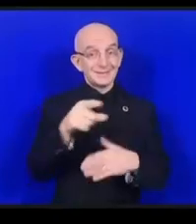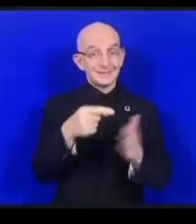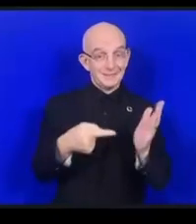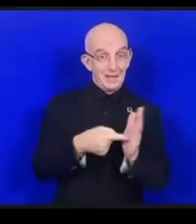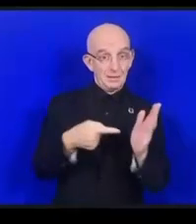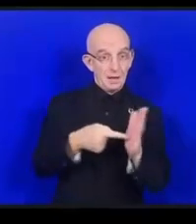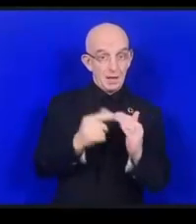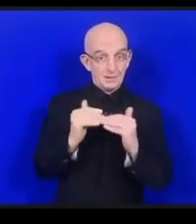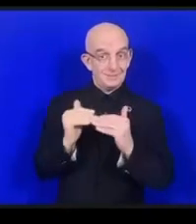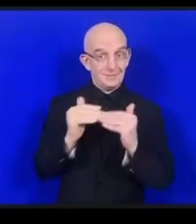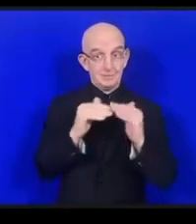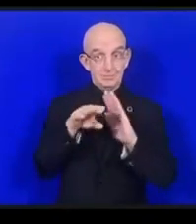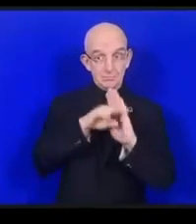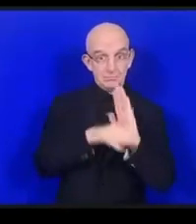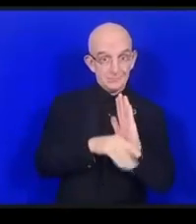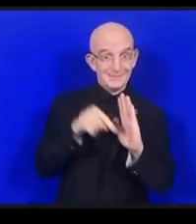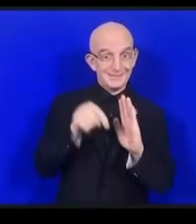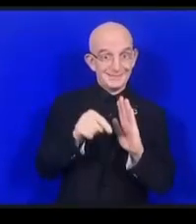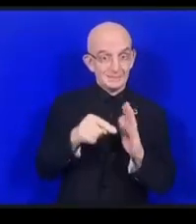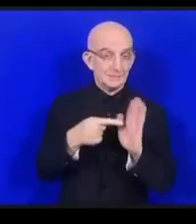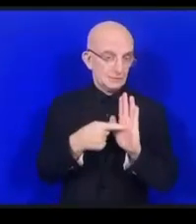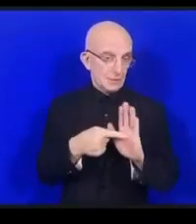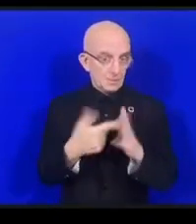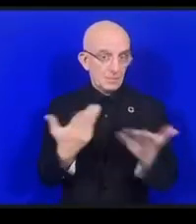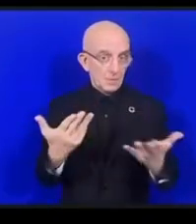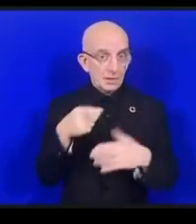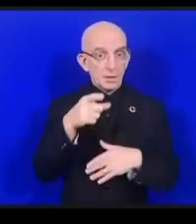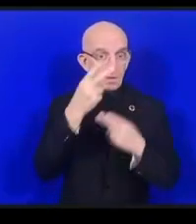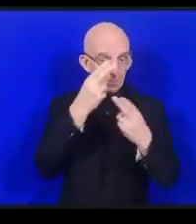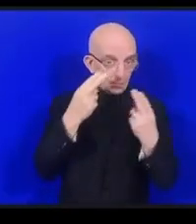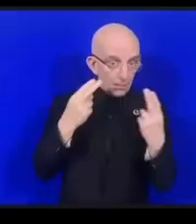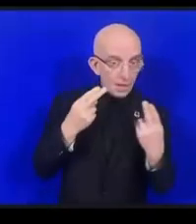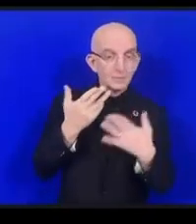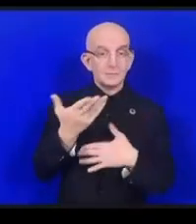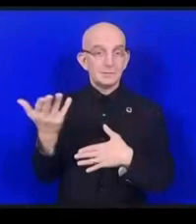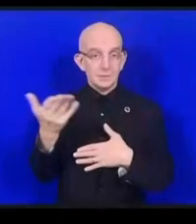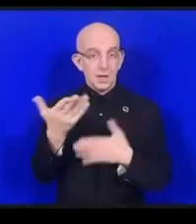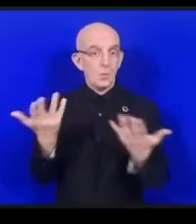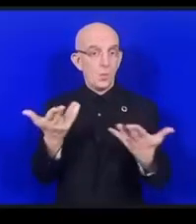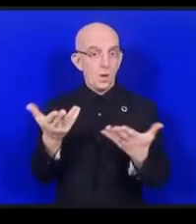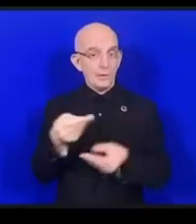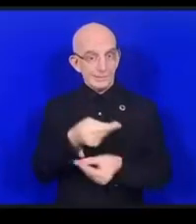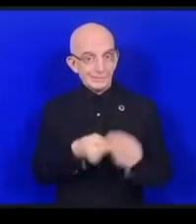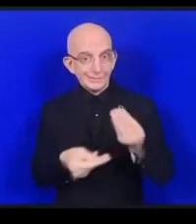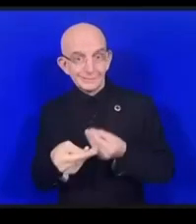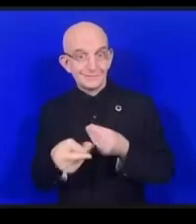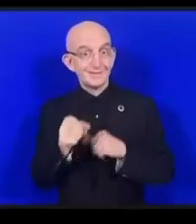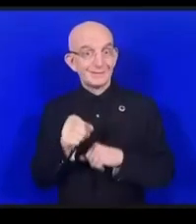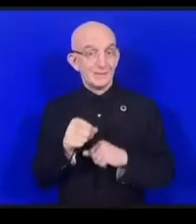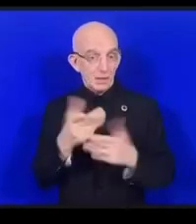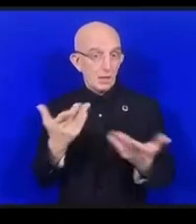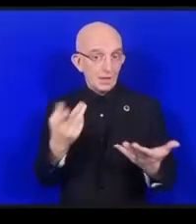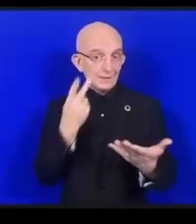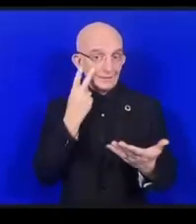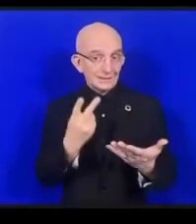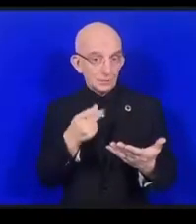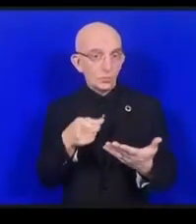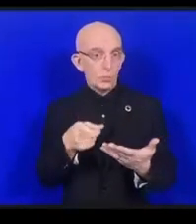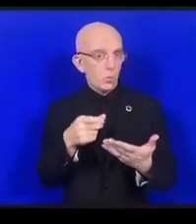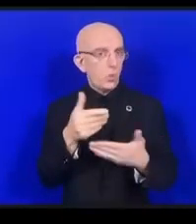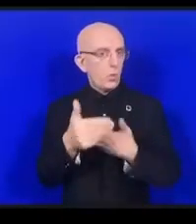例えばですね弱視だったり目が視覚問題のある人たちに対して